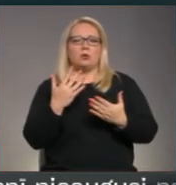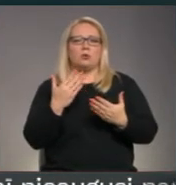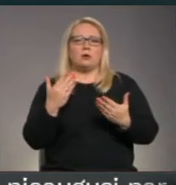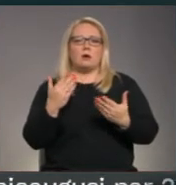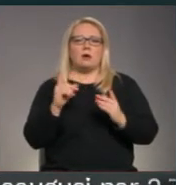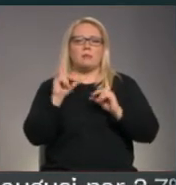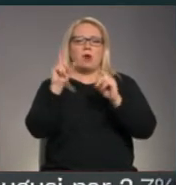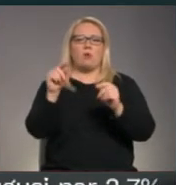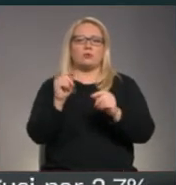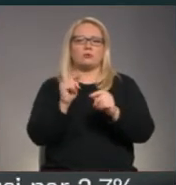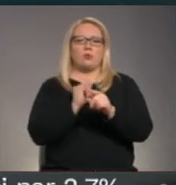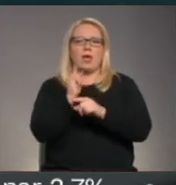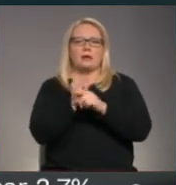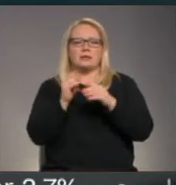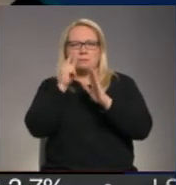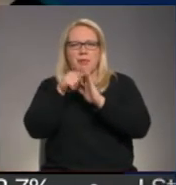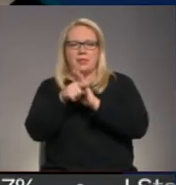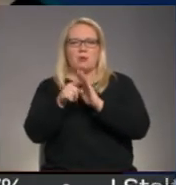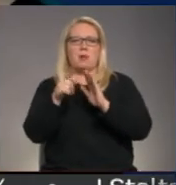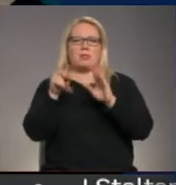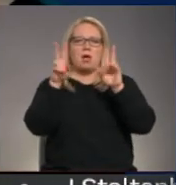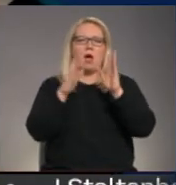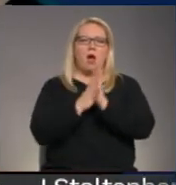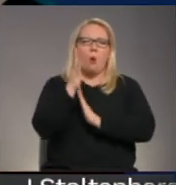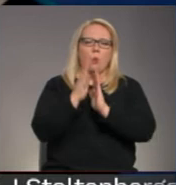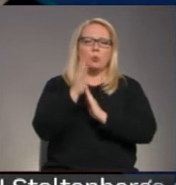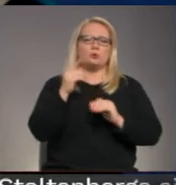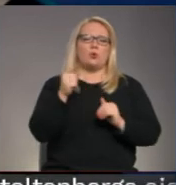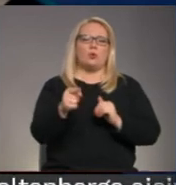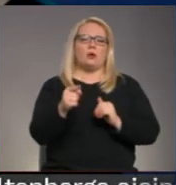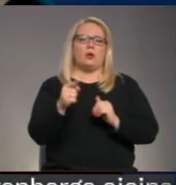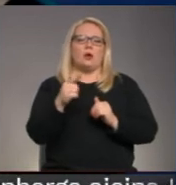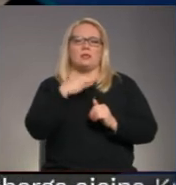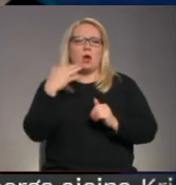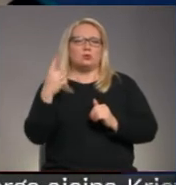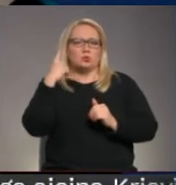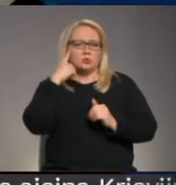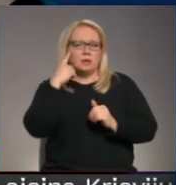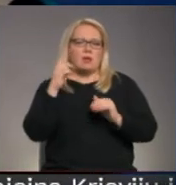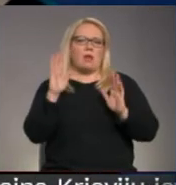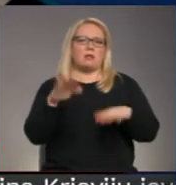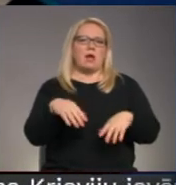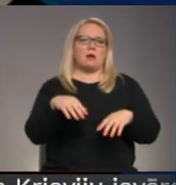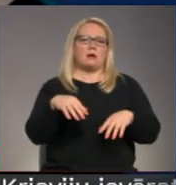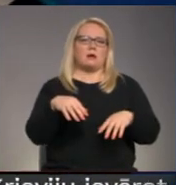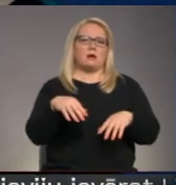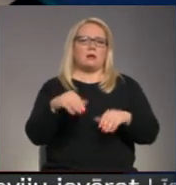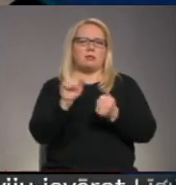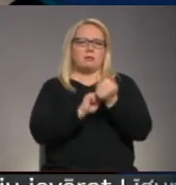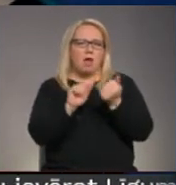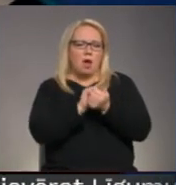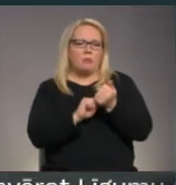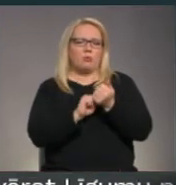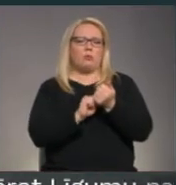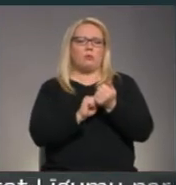ekspedīcijās un pētīt augus. Tas ir interesanti un var daudz ko jaunu uzzināt. Vairāk par dabu,